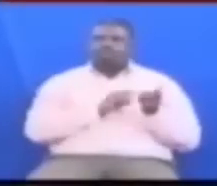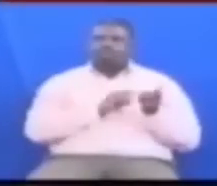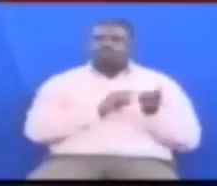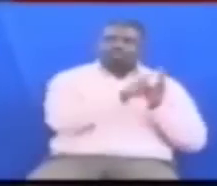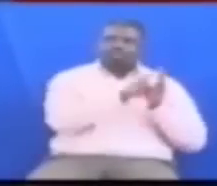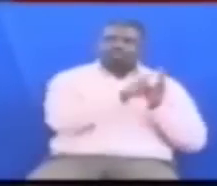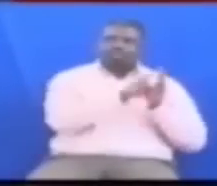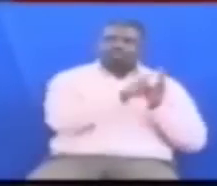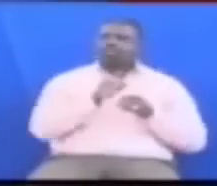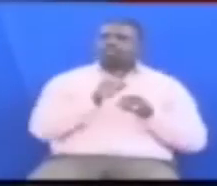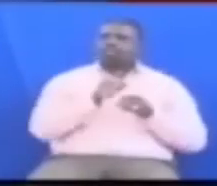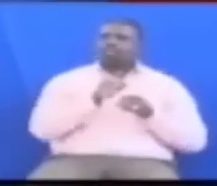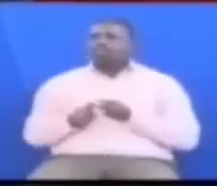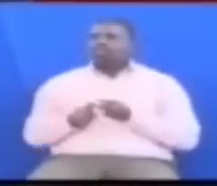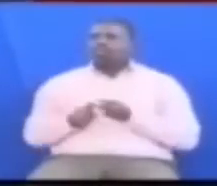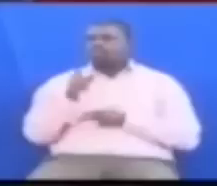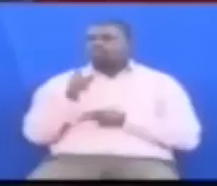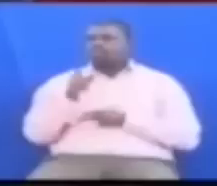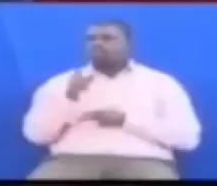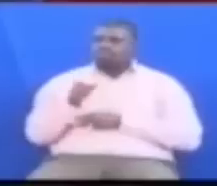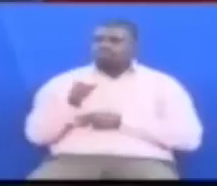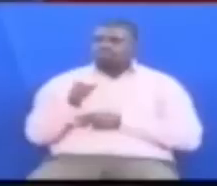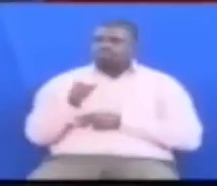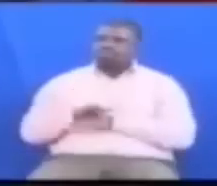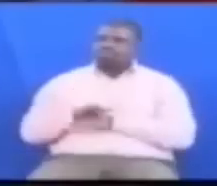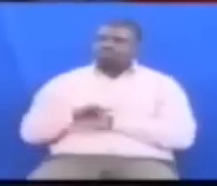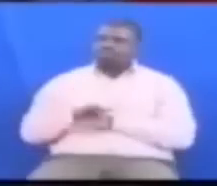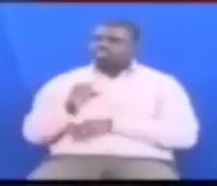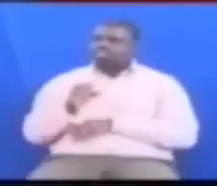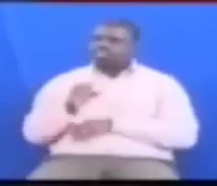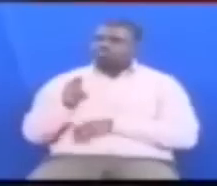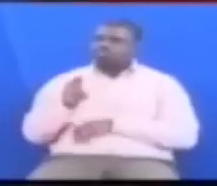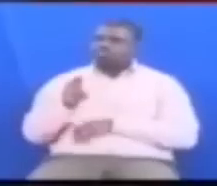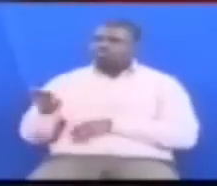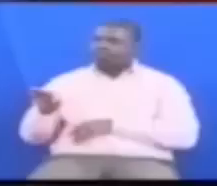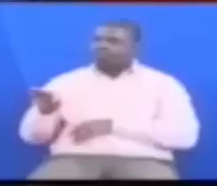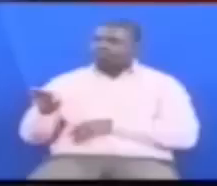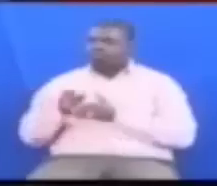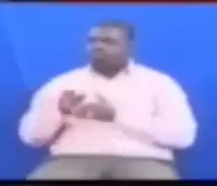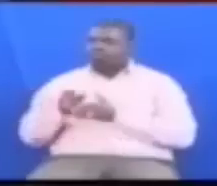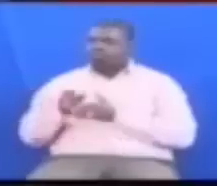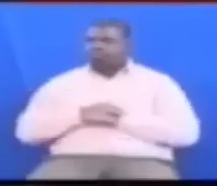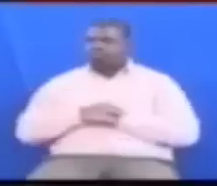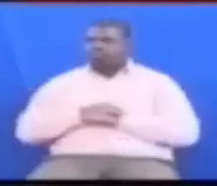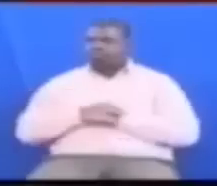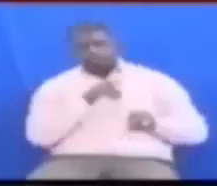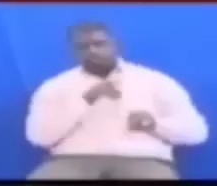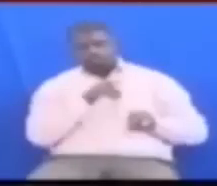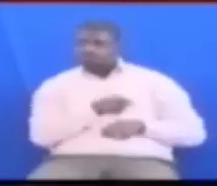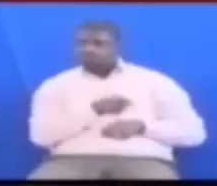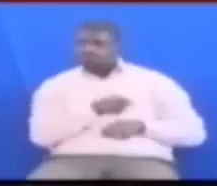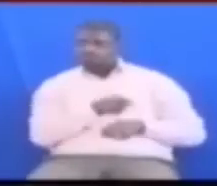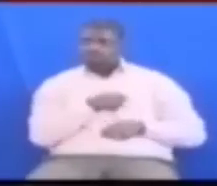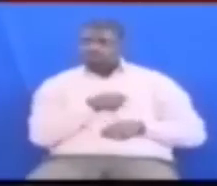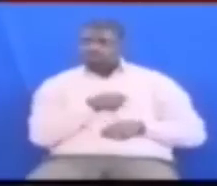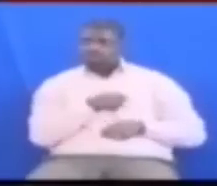wachama kingine Yee anafukuza wenye vitu wachama chananchi kafu Wenye viti tisa kwa hafukuza Sasa hii mwesho mwekiti nilikuwa naomba kujua